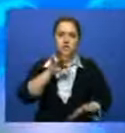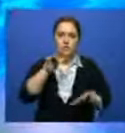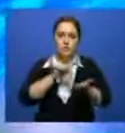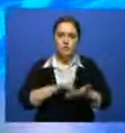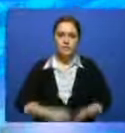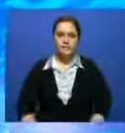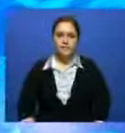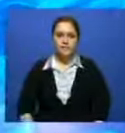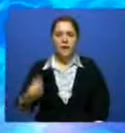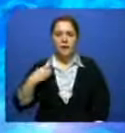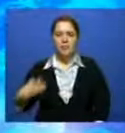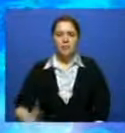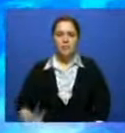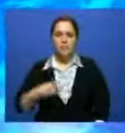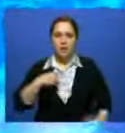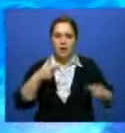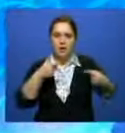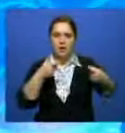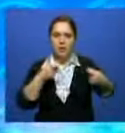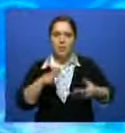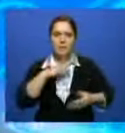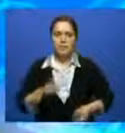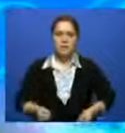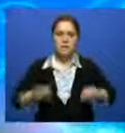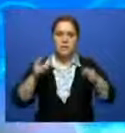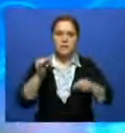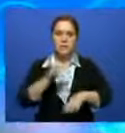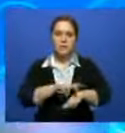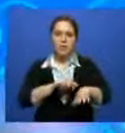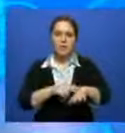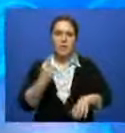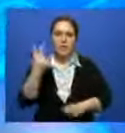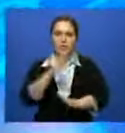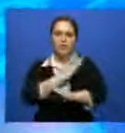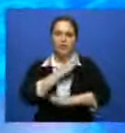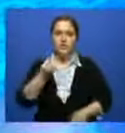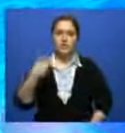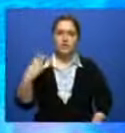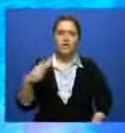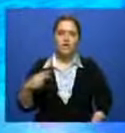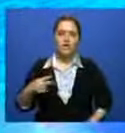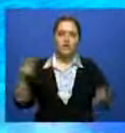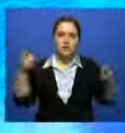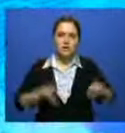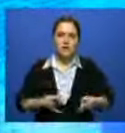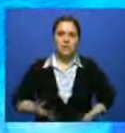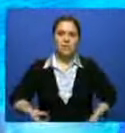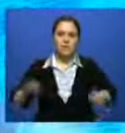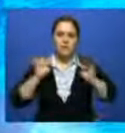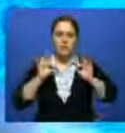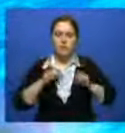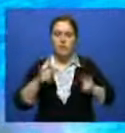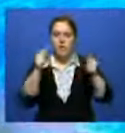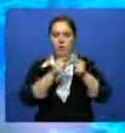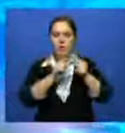В пригороде Парижа произошла перестрелка между подозреваемыми в теракте и полицейскими. Двое погибли, еще 20 ранены, однако